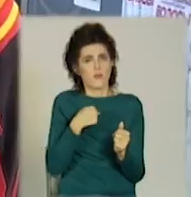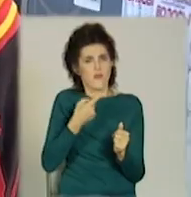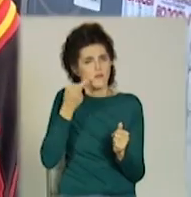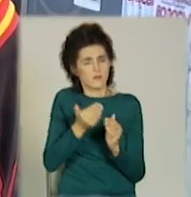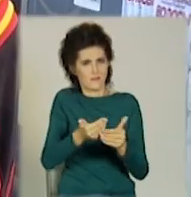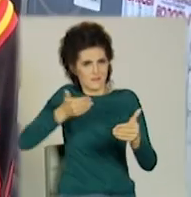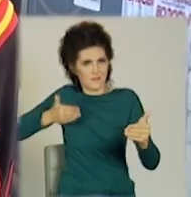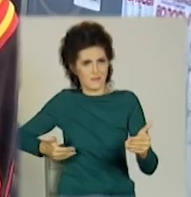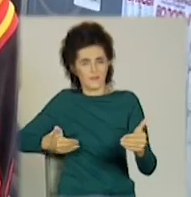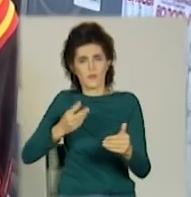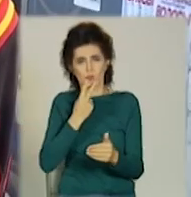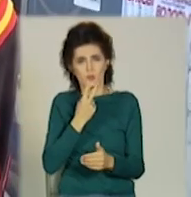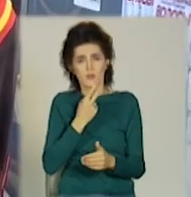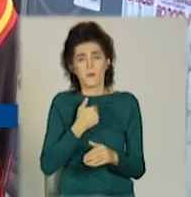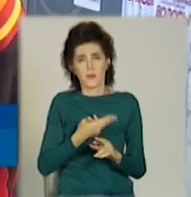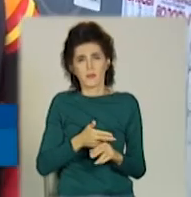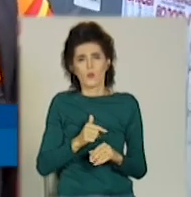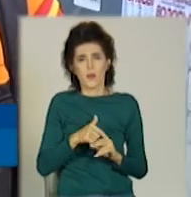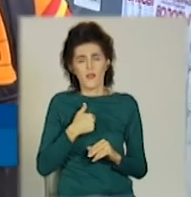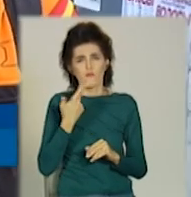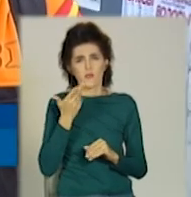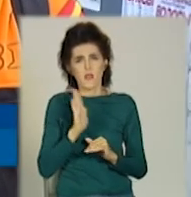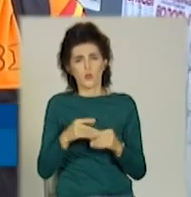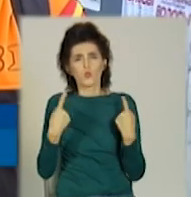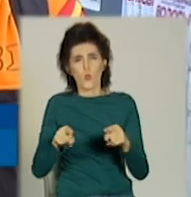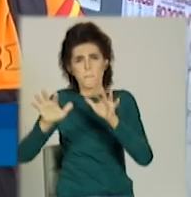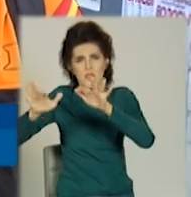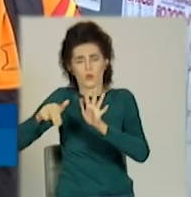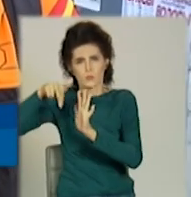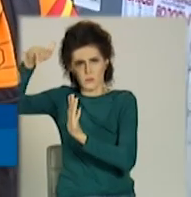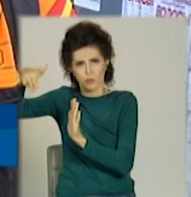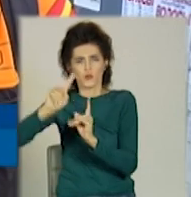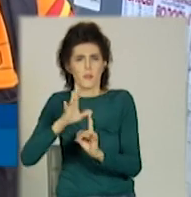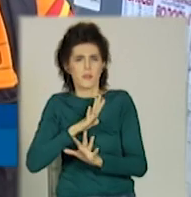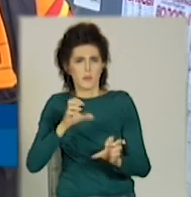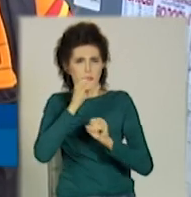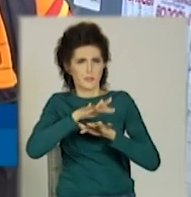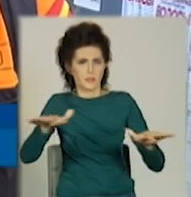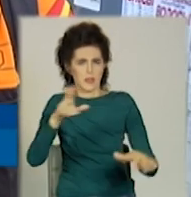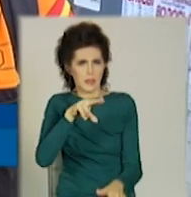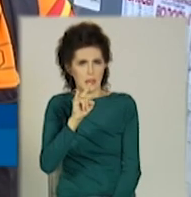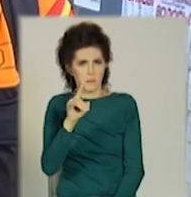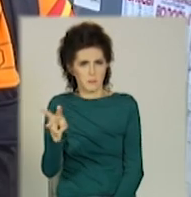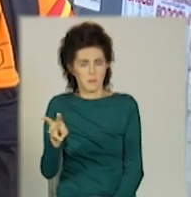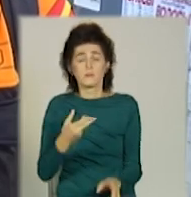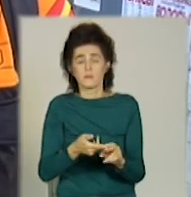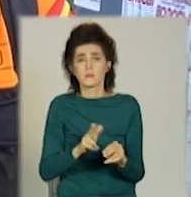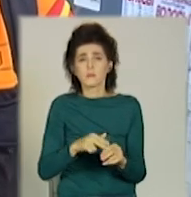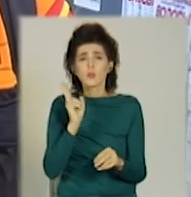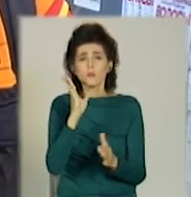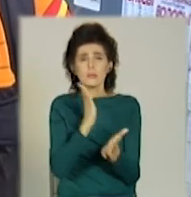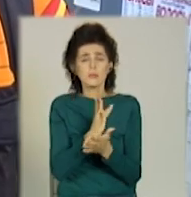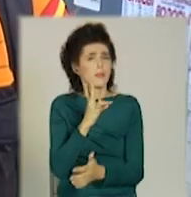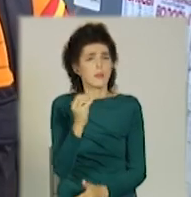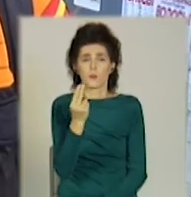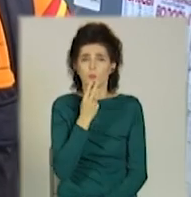звичайно відхожу в сторону, постійно, щоб люди не дышали. Тому що ті, хто не курить,